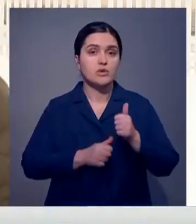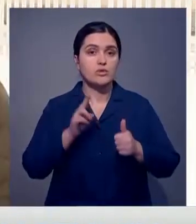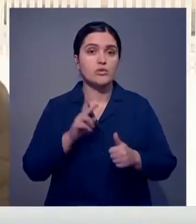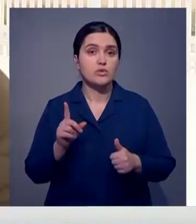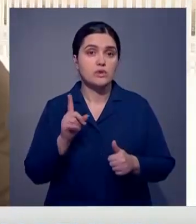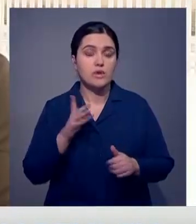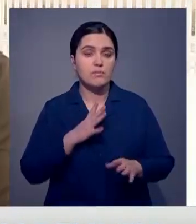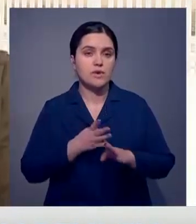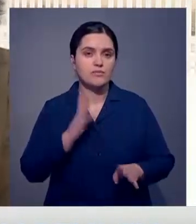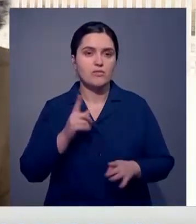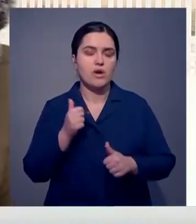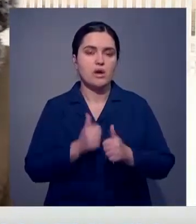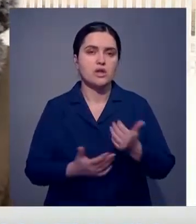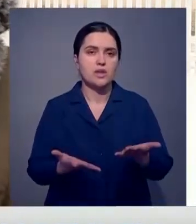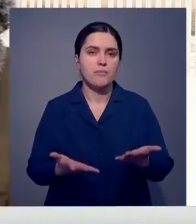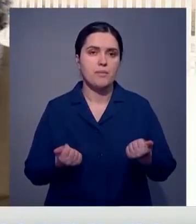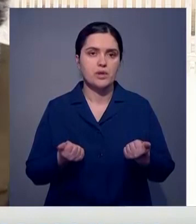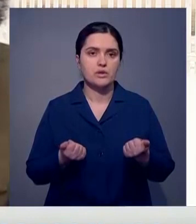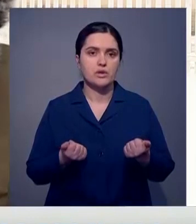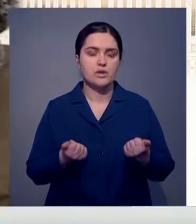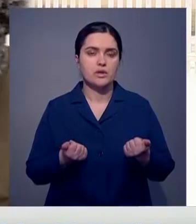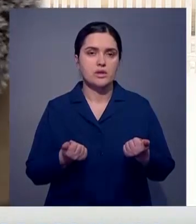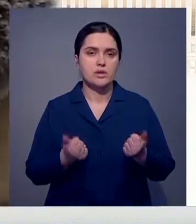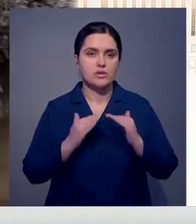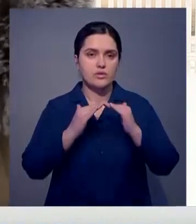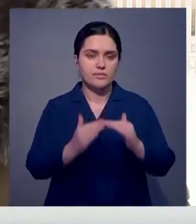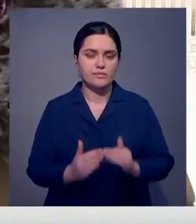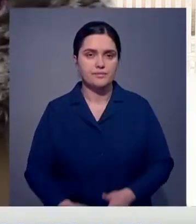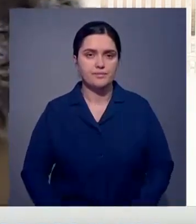эту очередь, пускай каждый получит долгожданный дом.